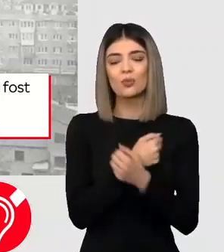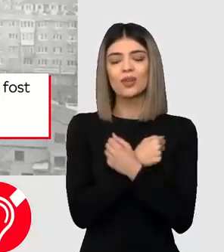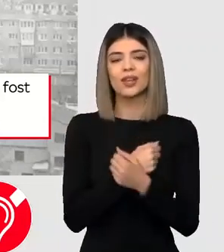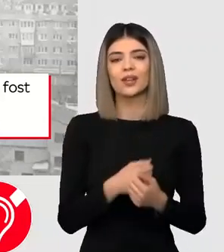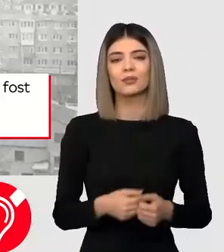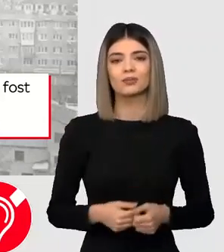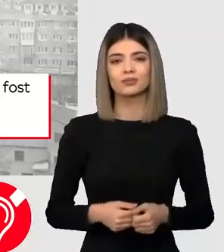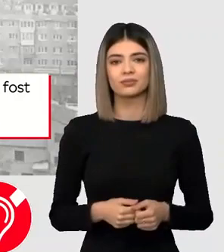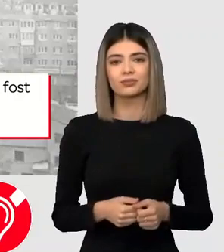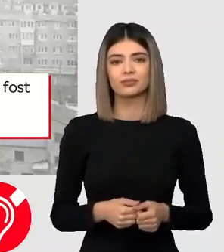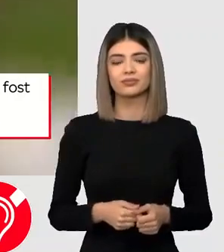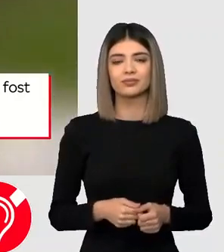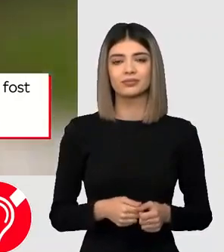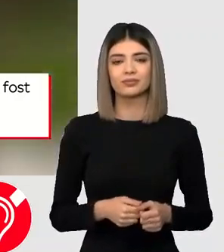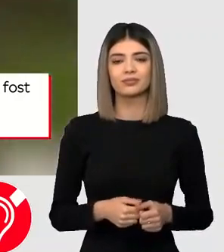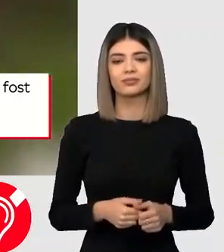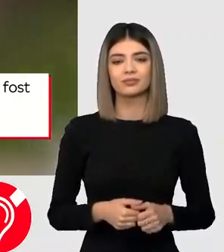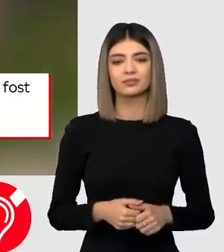îmbrățișare.